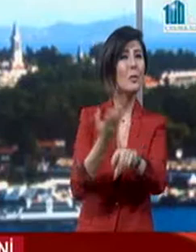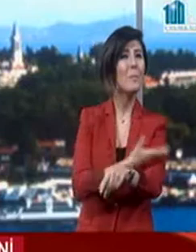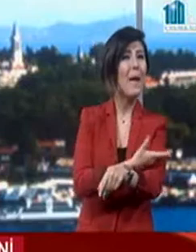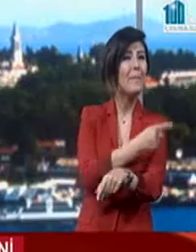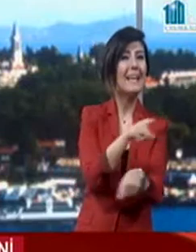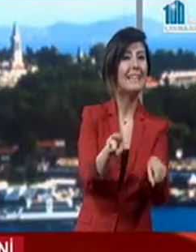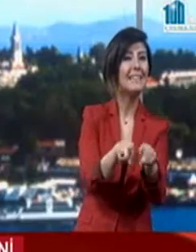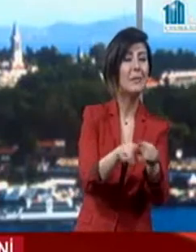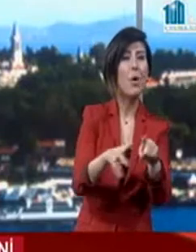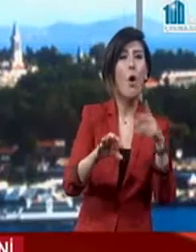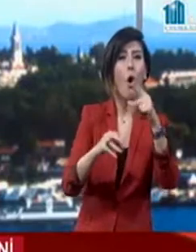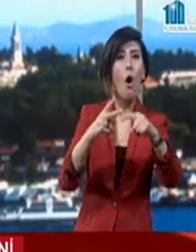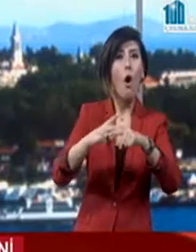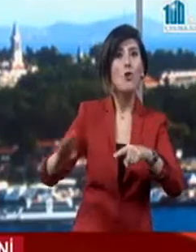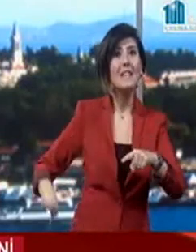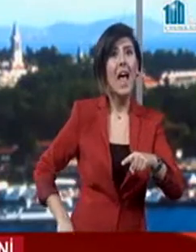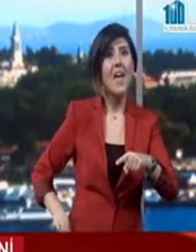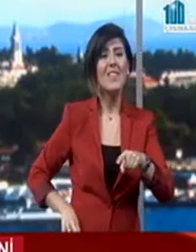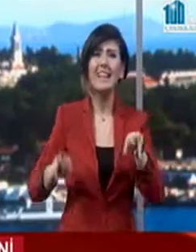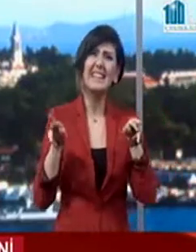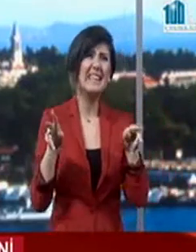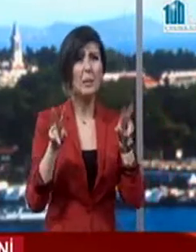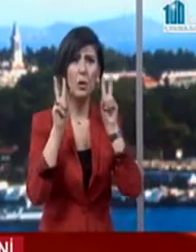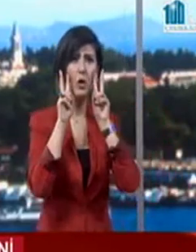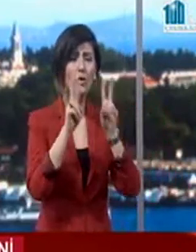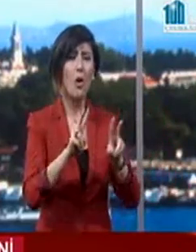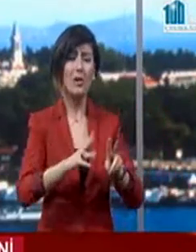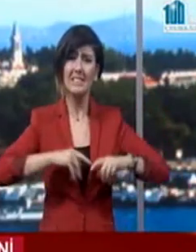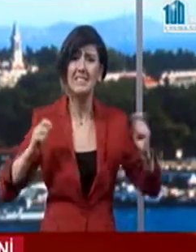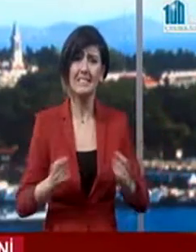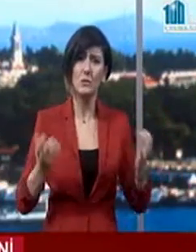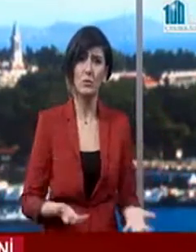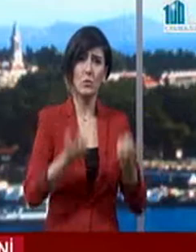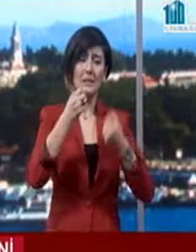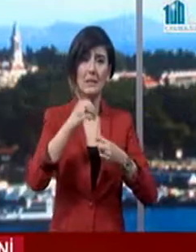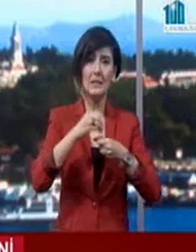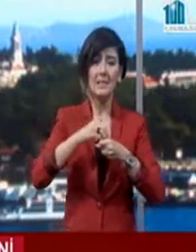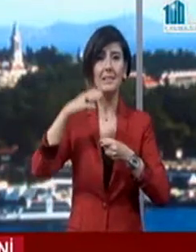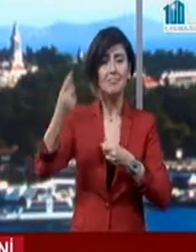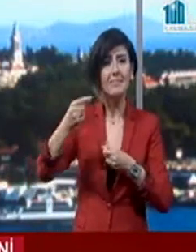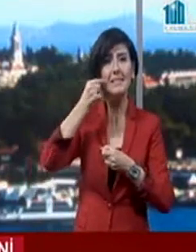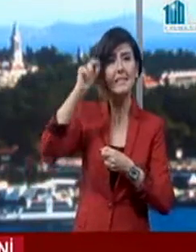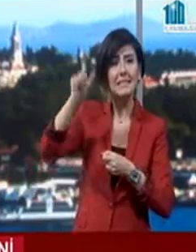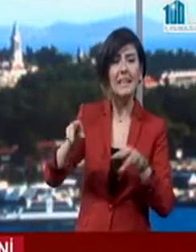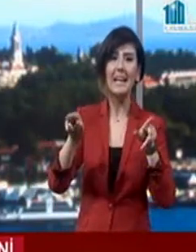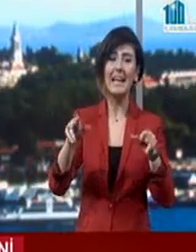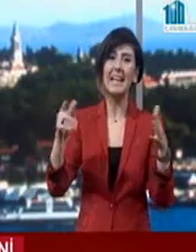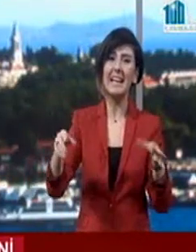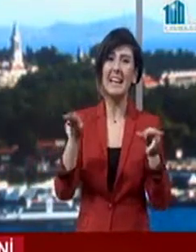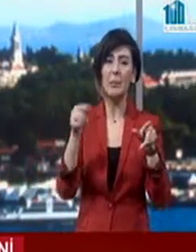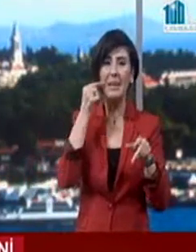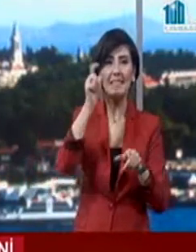öz evladından önce kurtarmak için canını dişine takan Tarık Nusretler'in sayesinde